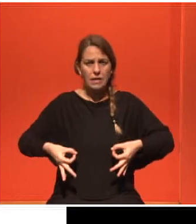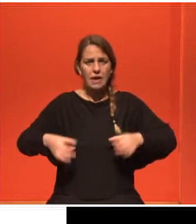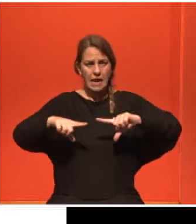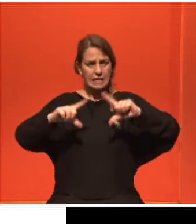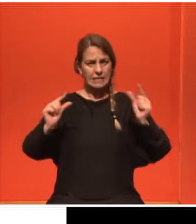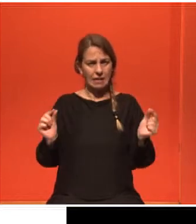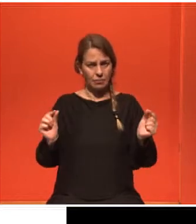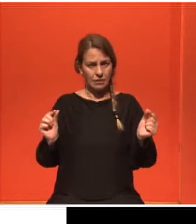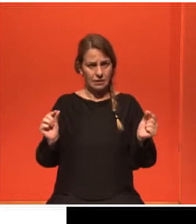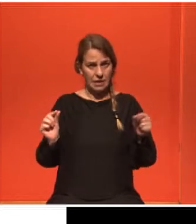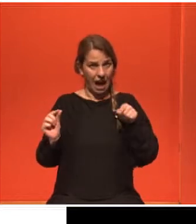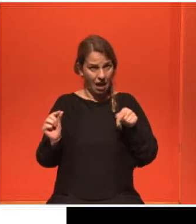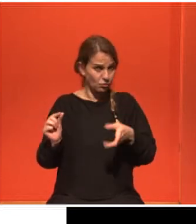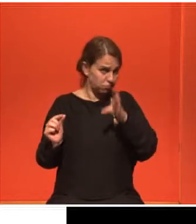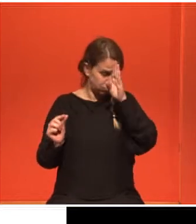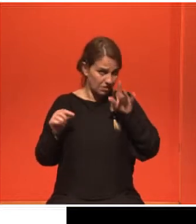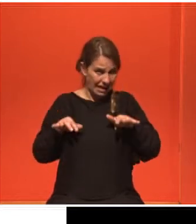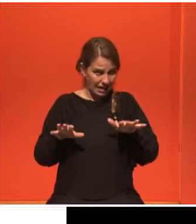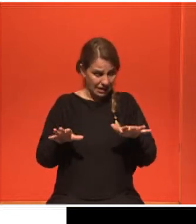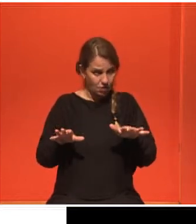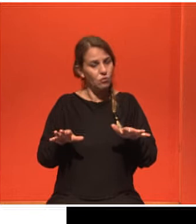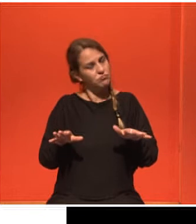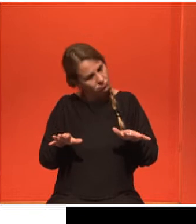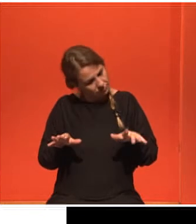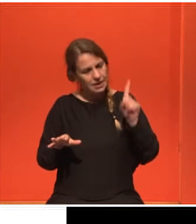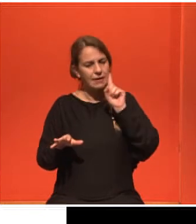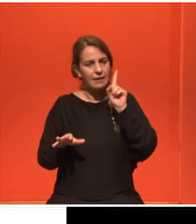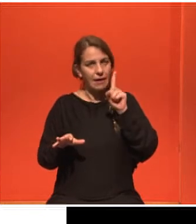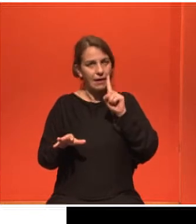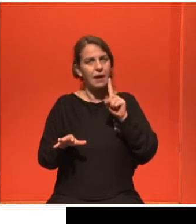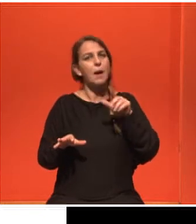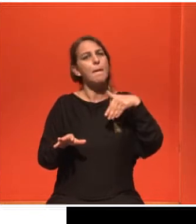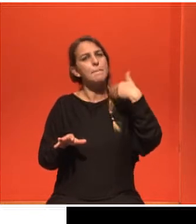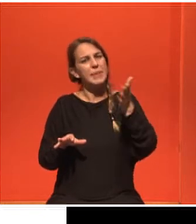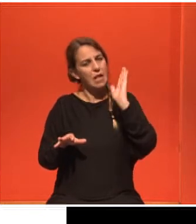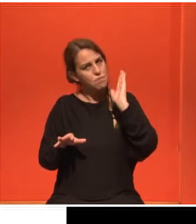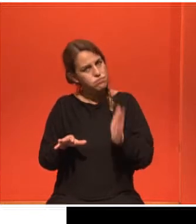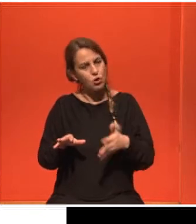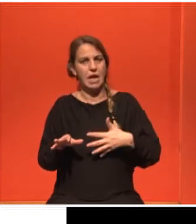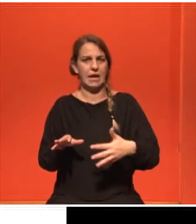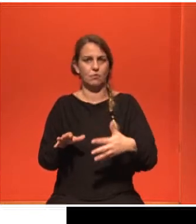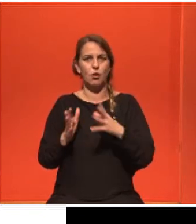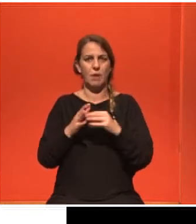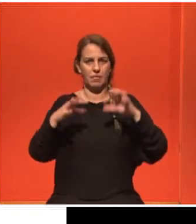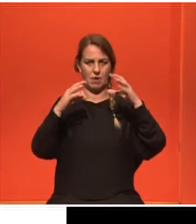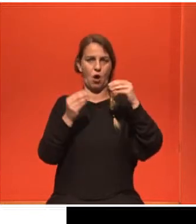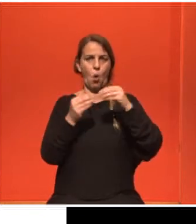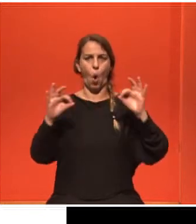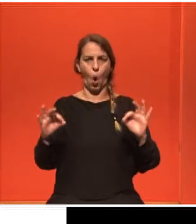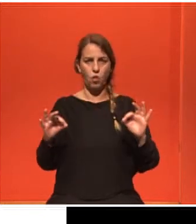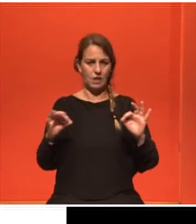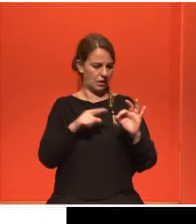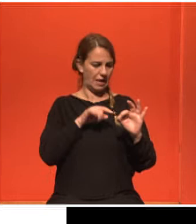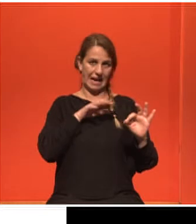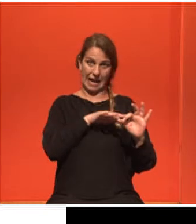διατήρηση γονιμότητας. Ακόμα κι αν πάσει από καρκίνο οθήκης, μπορεί να διατηρήσει την άλλη οθήκη της σε κάποιες περιπτώσεις και να κειοφορήσει και να